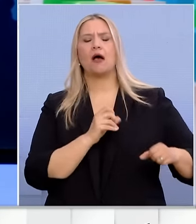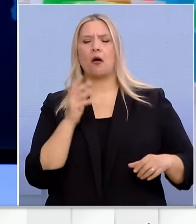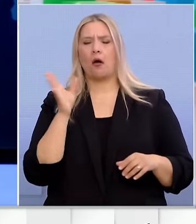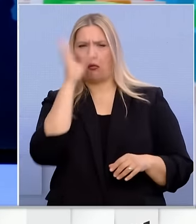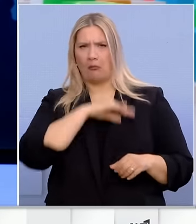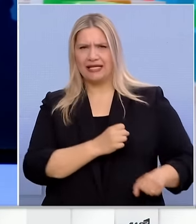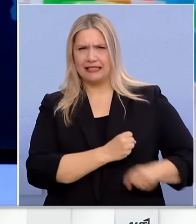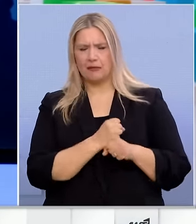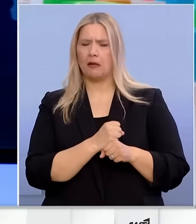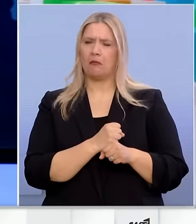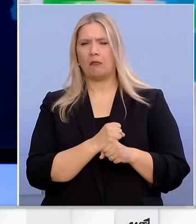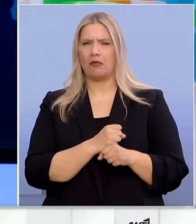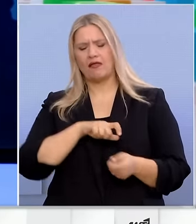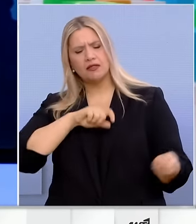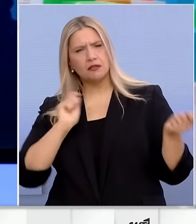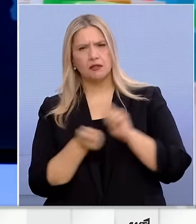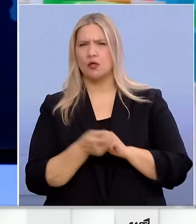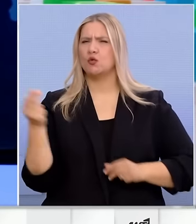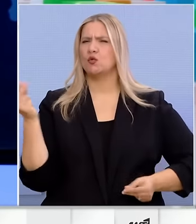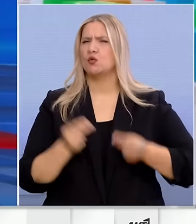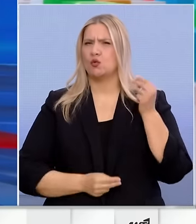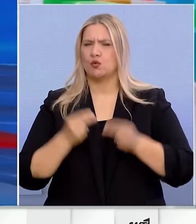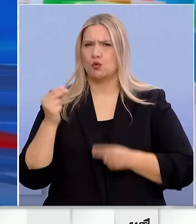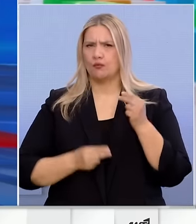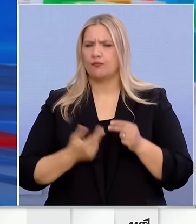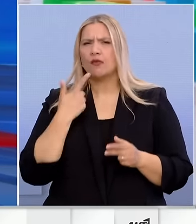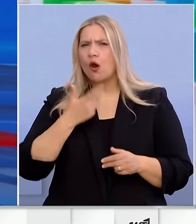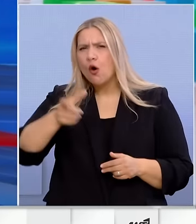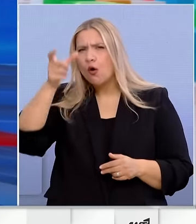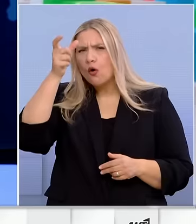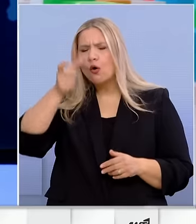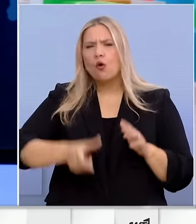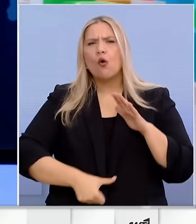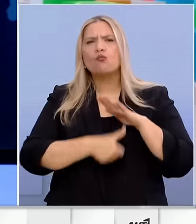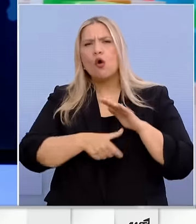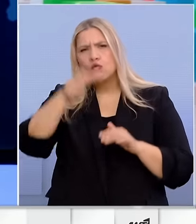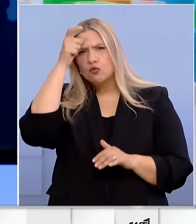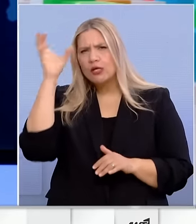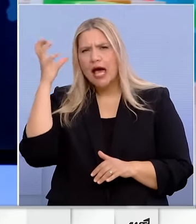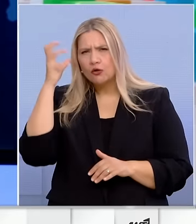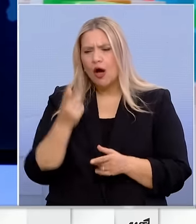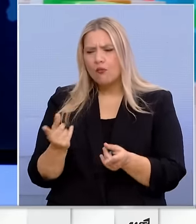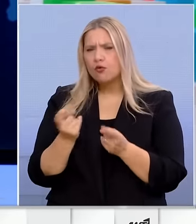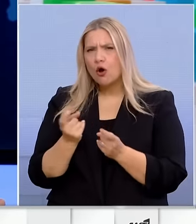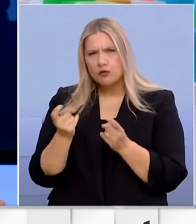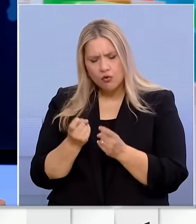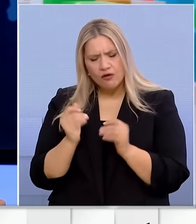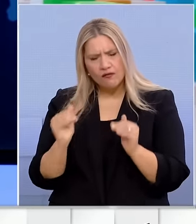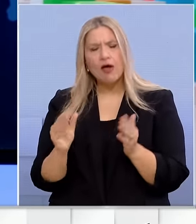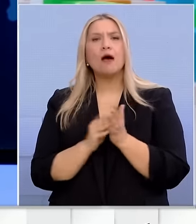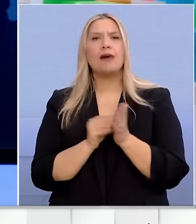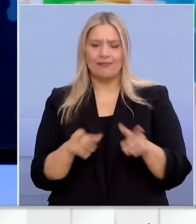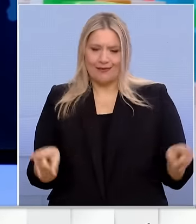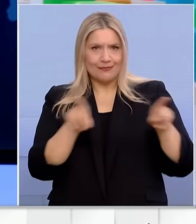θα γίνουν σύντομα φουρτούνα. Διότι και ο Ερντογάν δεν έχει σταματήσει τις προσκλήσεις ακόμα και την ώρα που υποτίθεται γινόταν